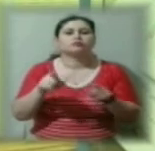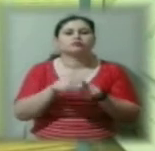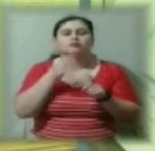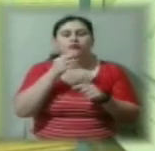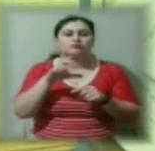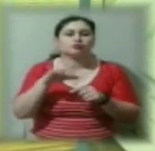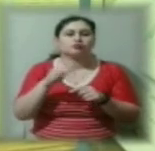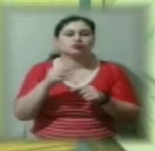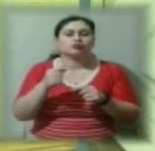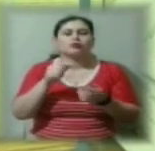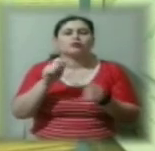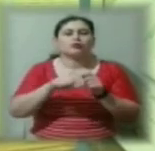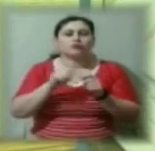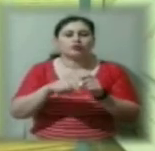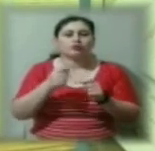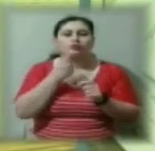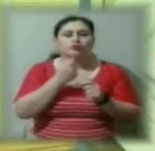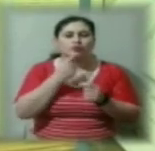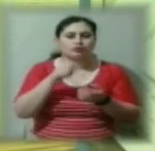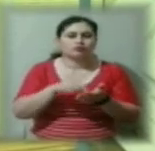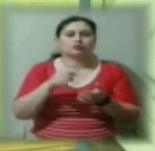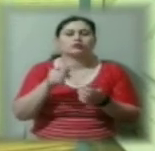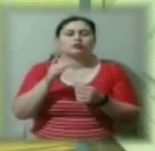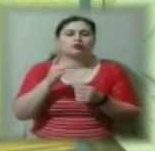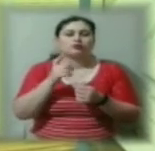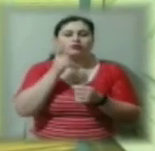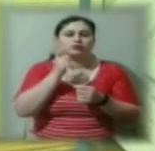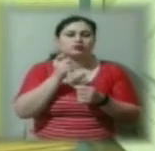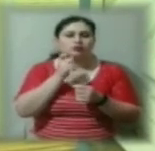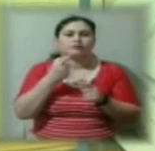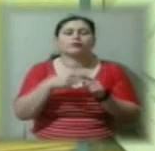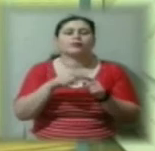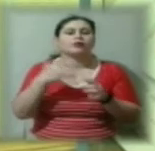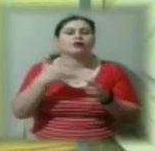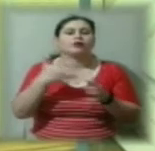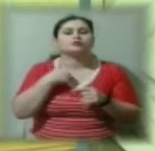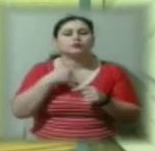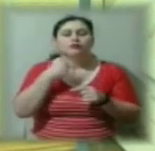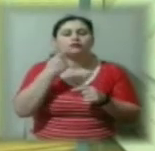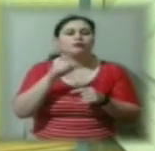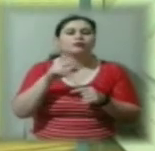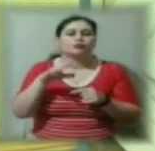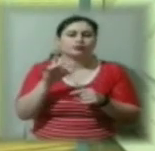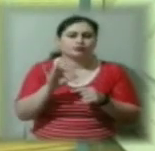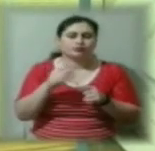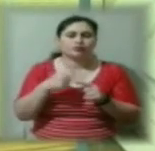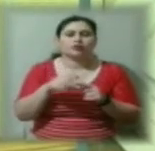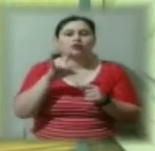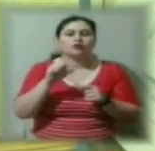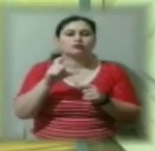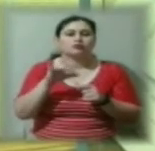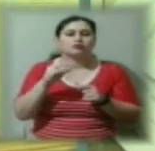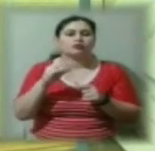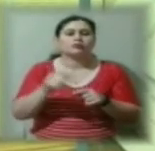цукру в крові. То я вам хочу сказати, якщо ми кажемо про розходні матеріали, держава не